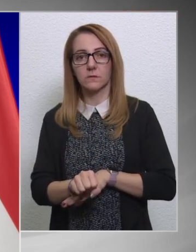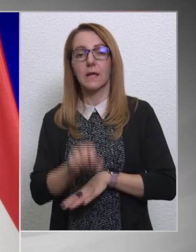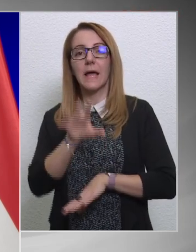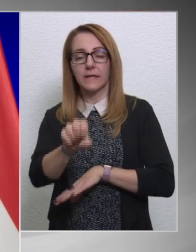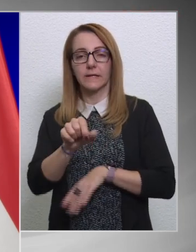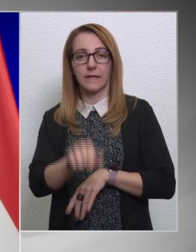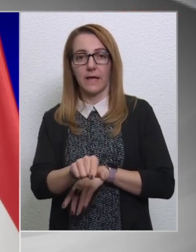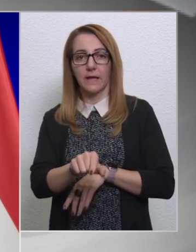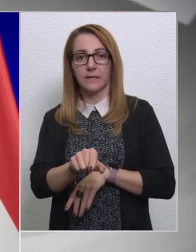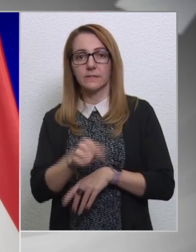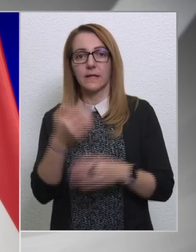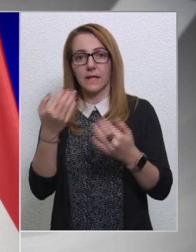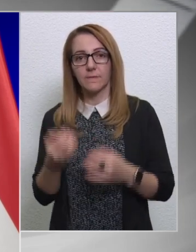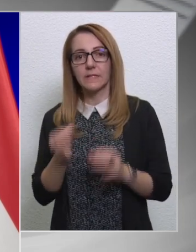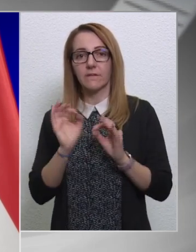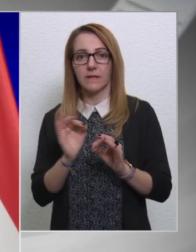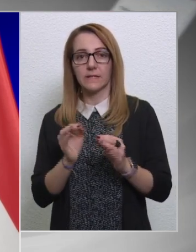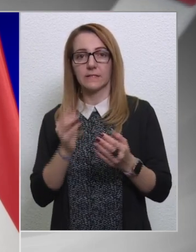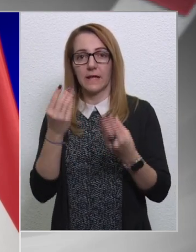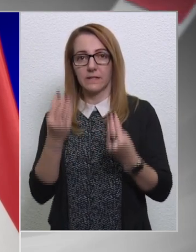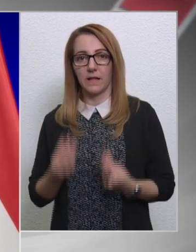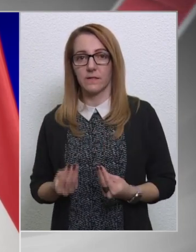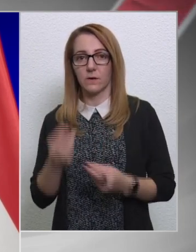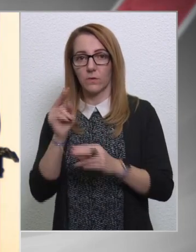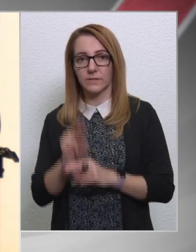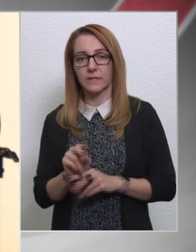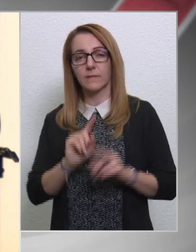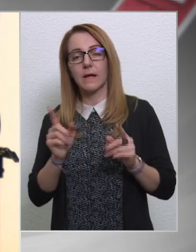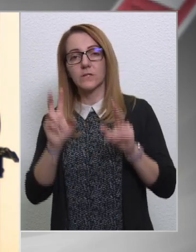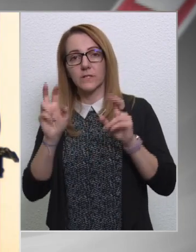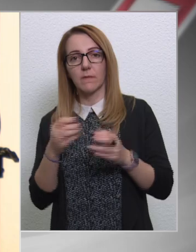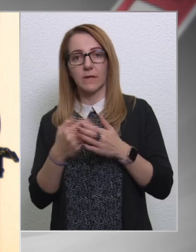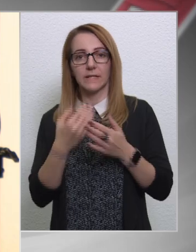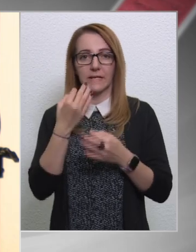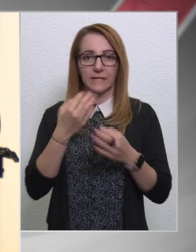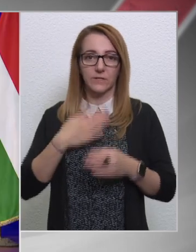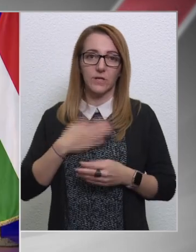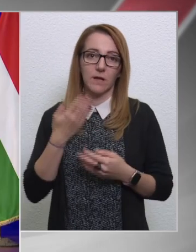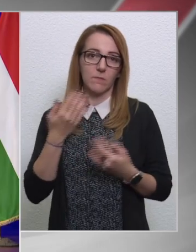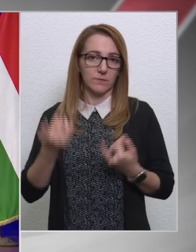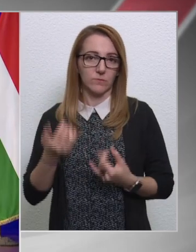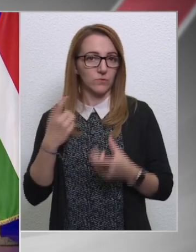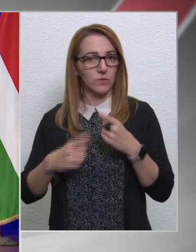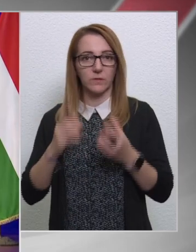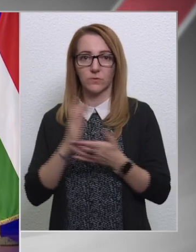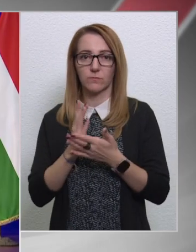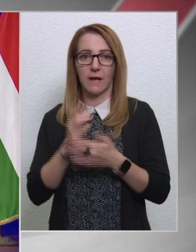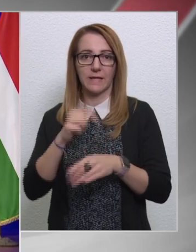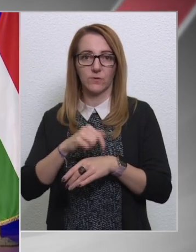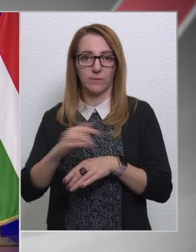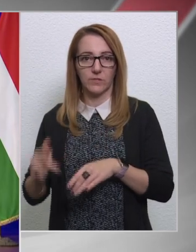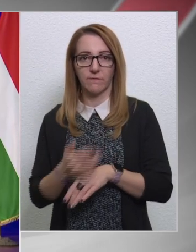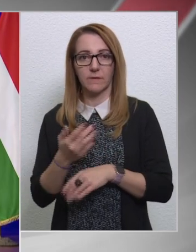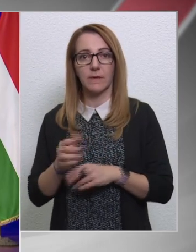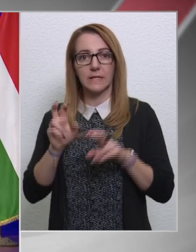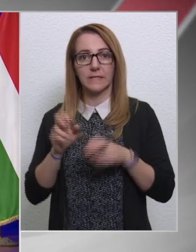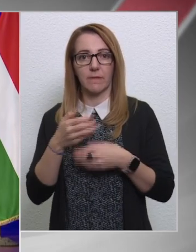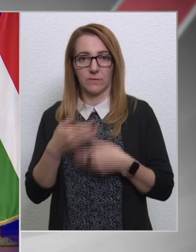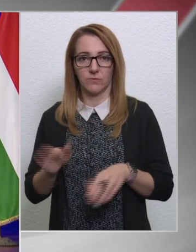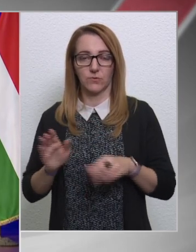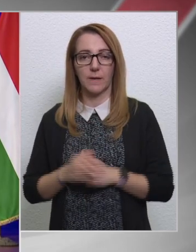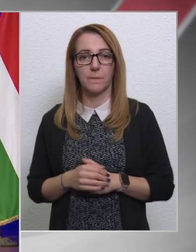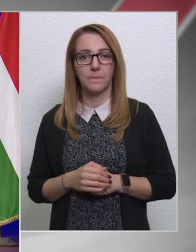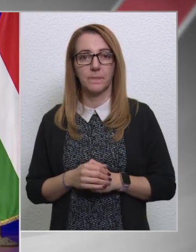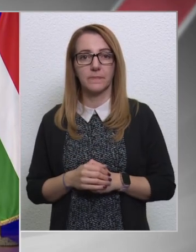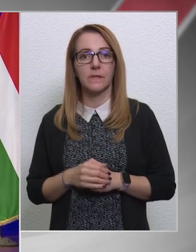kifejezetten a tárgyra koncentrátunk. És akkor még más témában lenné meg kérdéseim, hogyha... Azt most sajnos már az időben sem fér bele, és a témába sem,